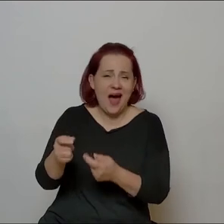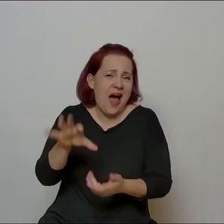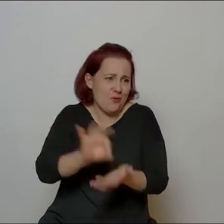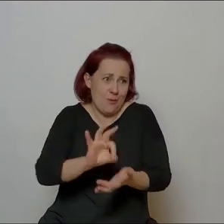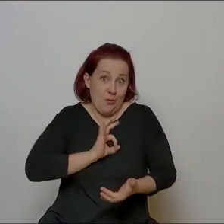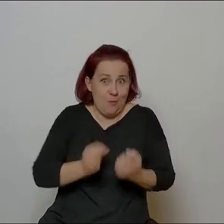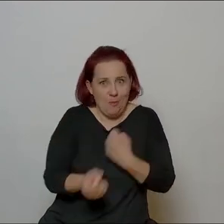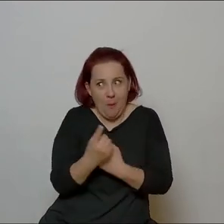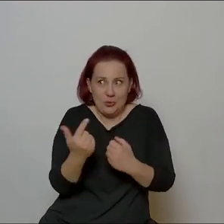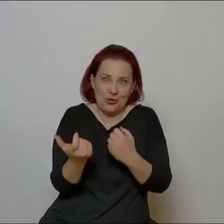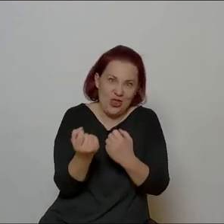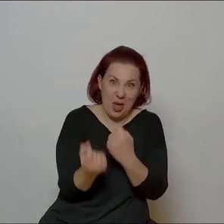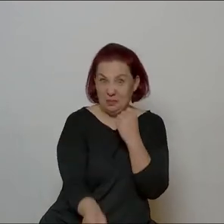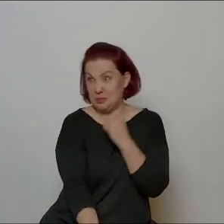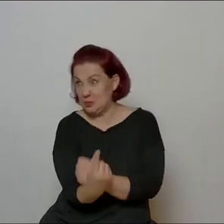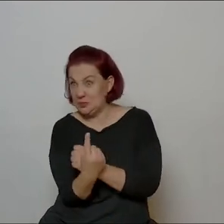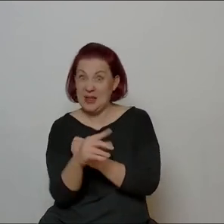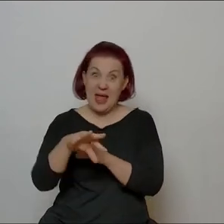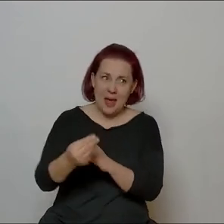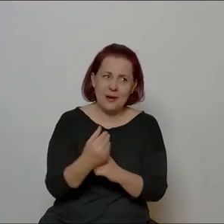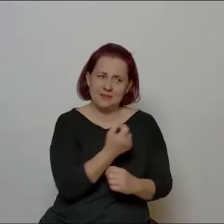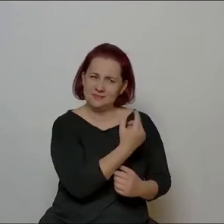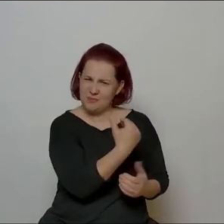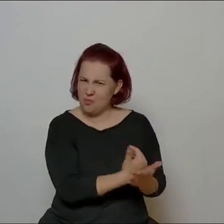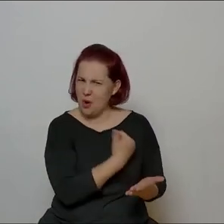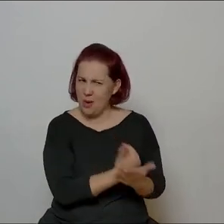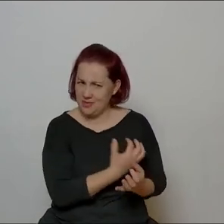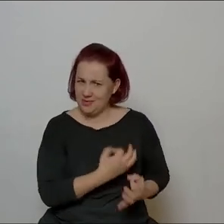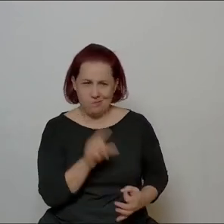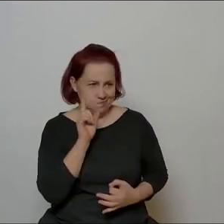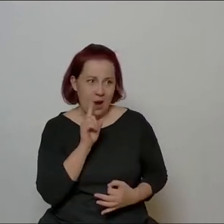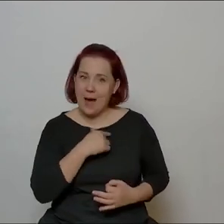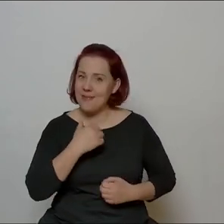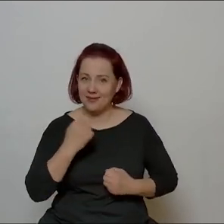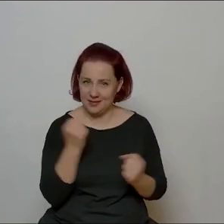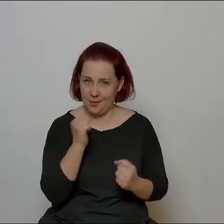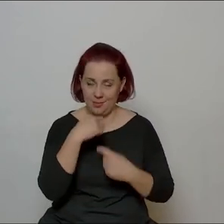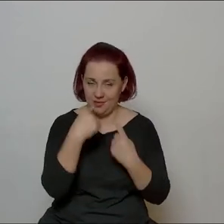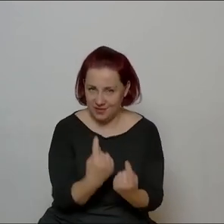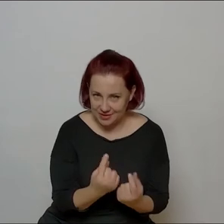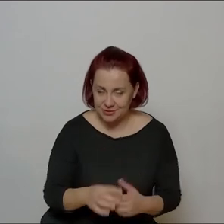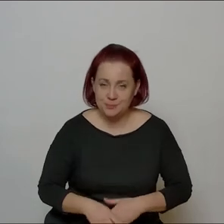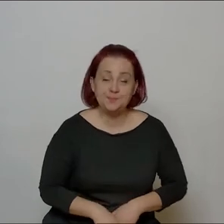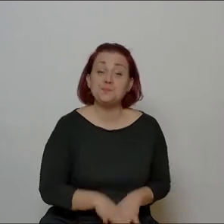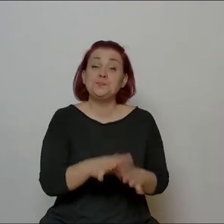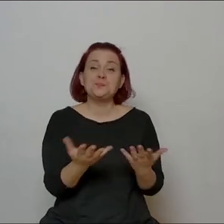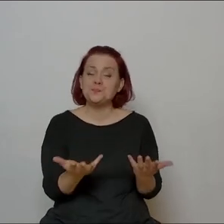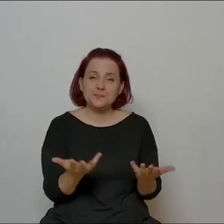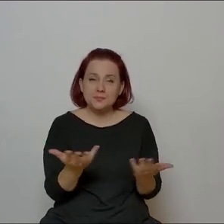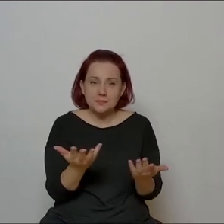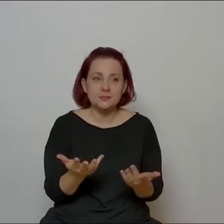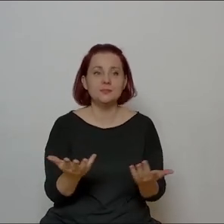kontrowersyjny, ale troszkę Pan mi pomógł w tej chwili w tym, żebym się nie bał to powiedzieć, żeby po